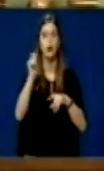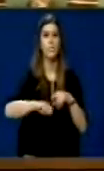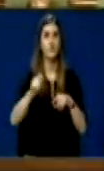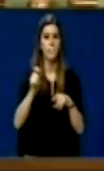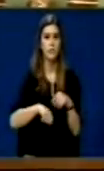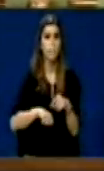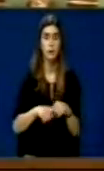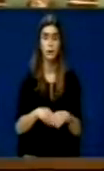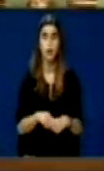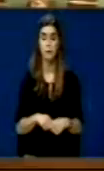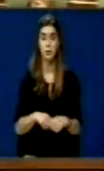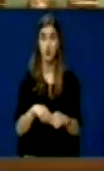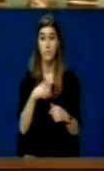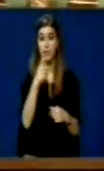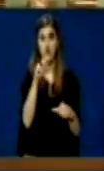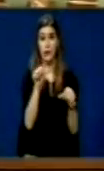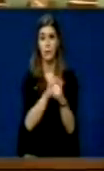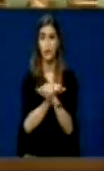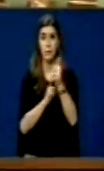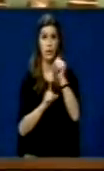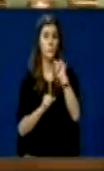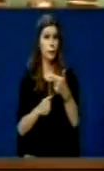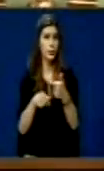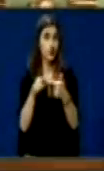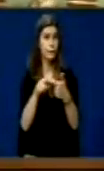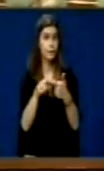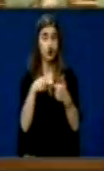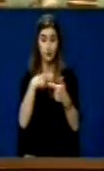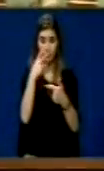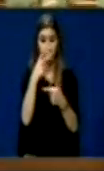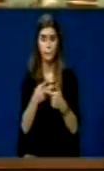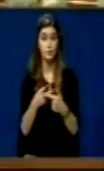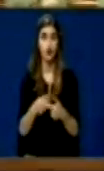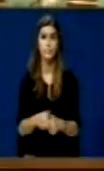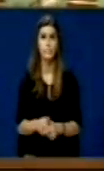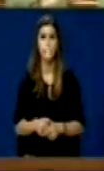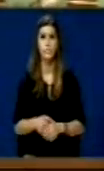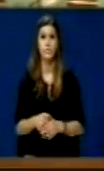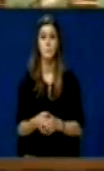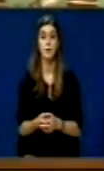kërshgabime i dytë që unë e kam hasër dhe jo i fundit.